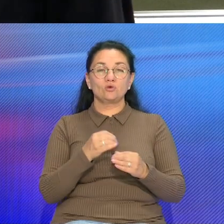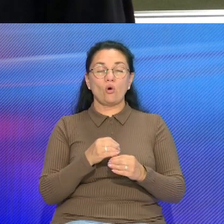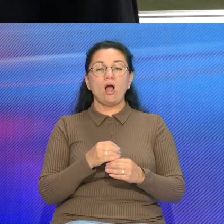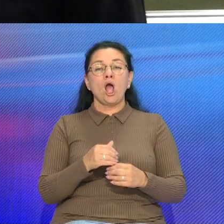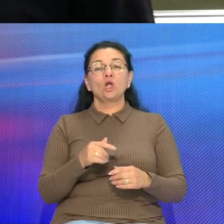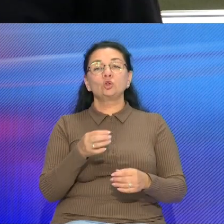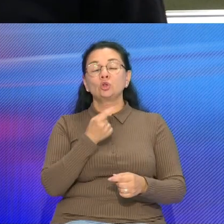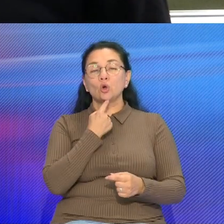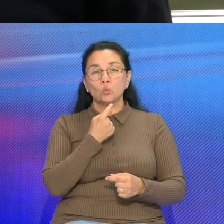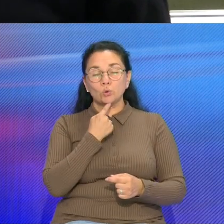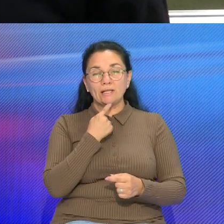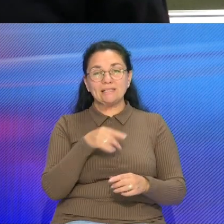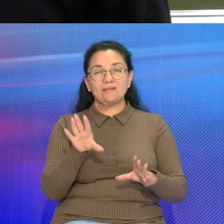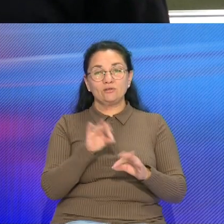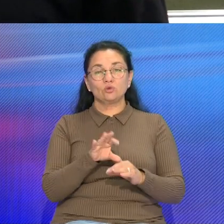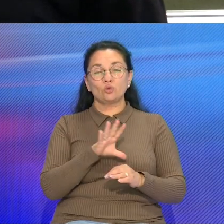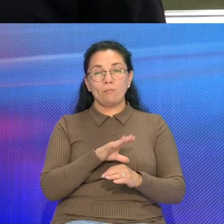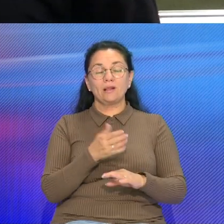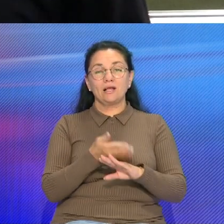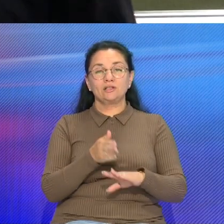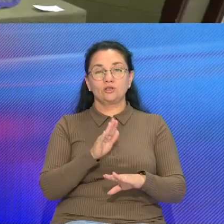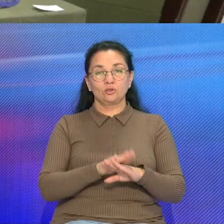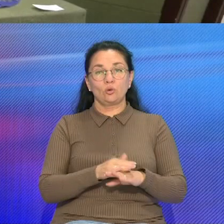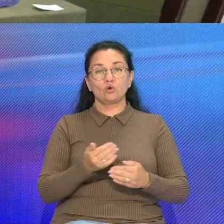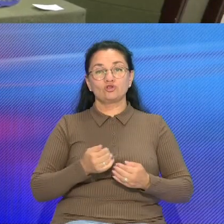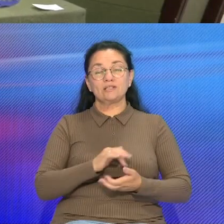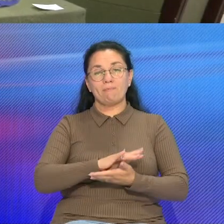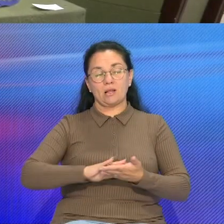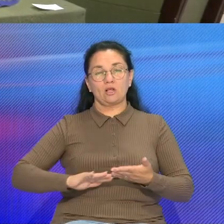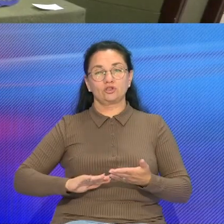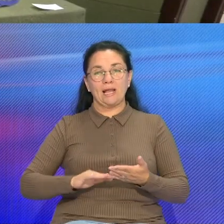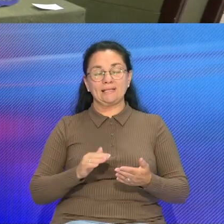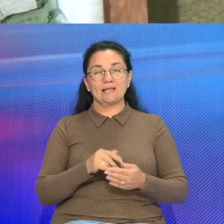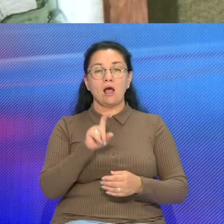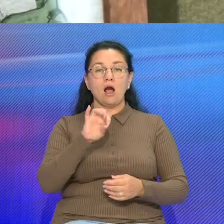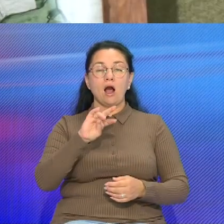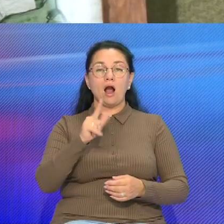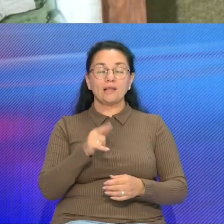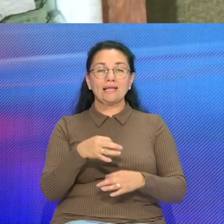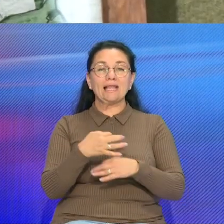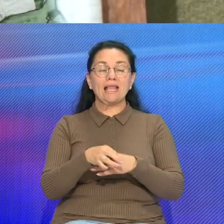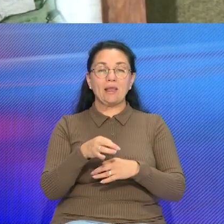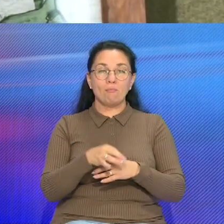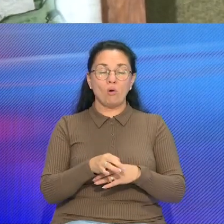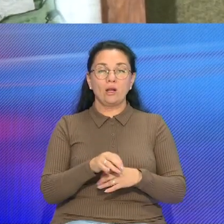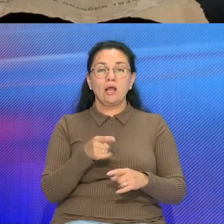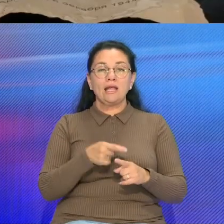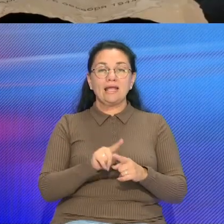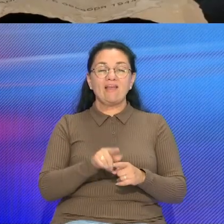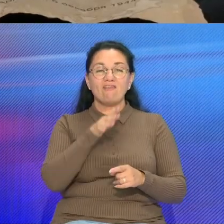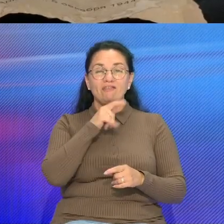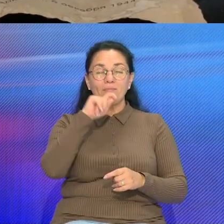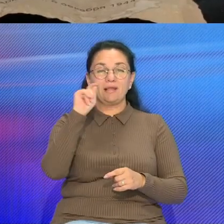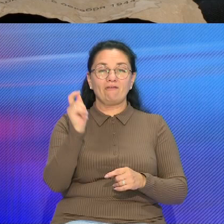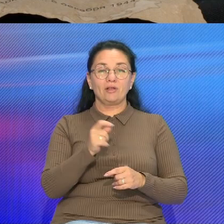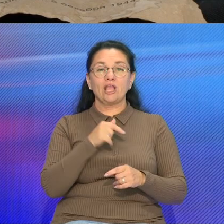трудности Поэтому я и назвала эту работу «Житё протягивается» «Званы хатыни, бою небе, лист с фронту, рэха войны» И тут